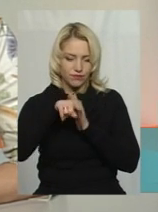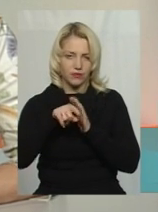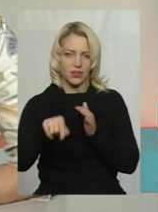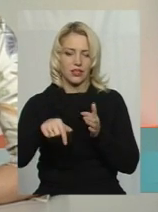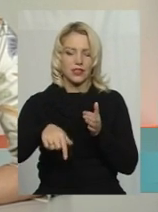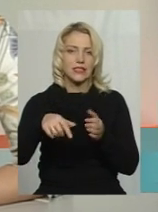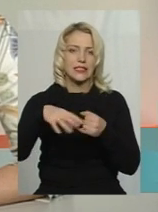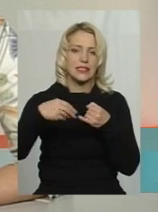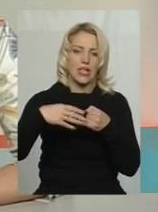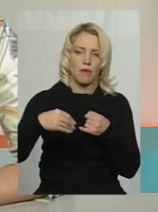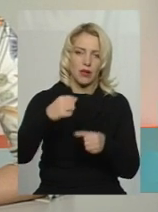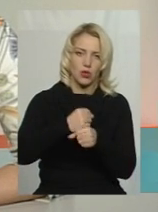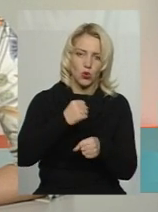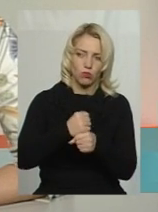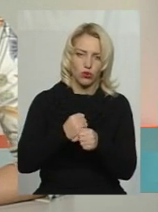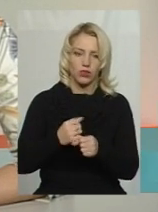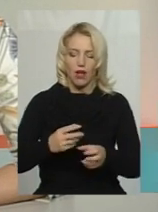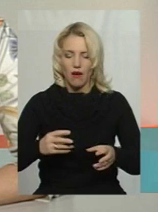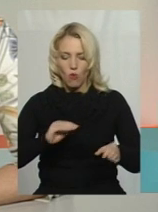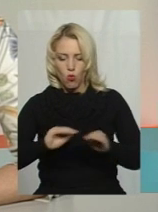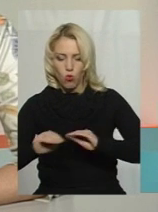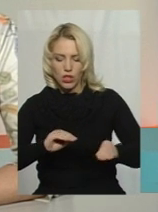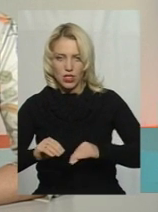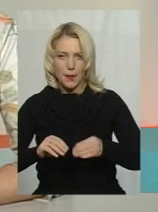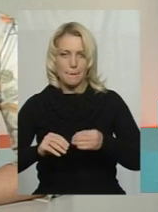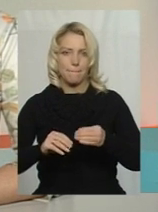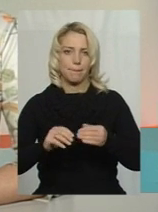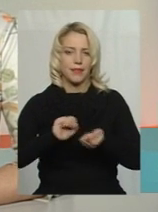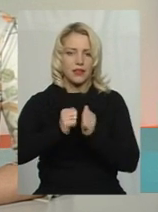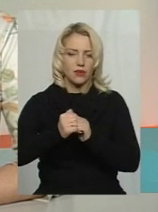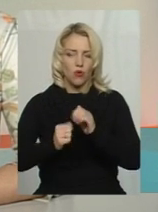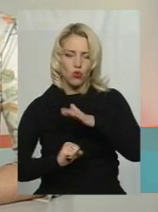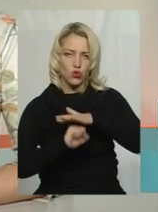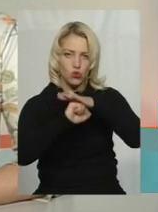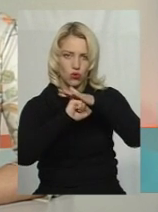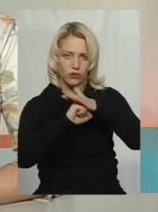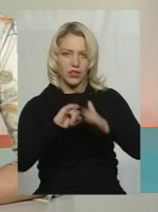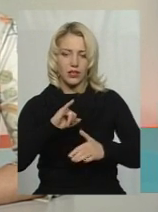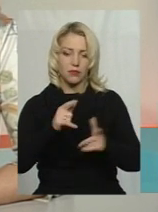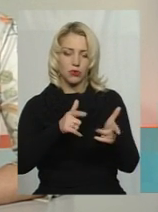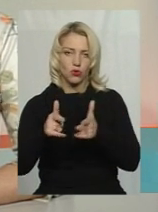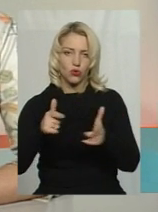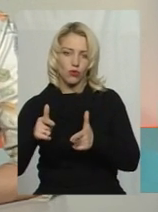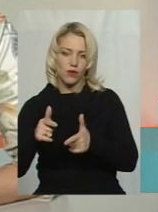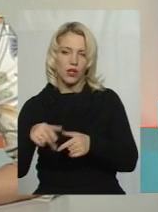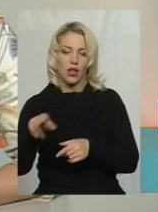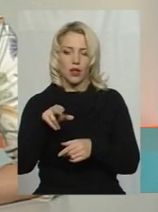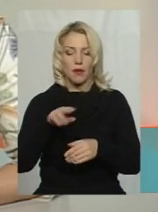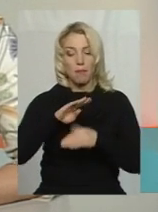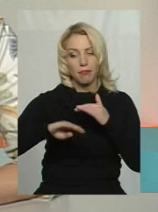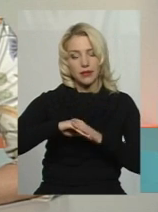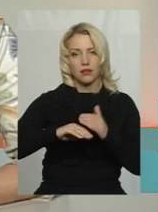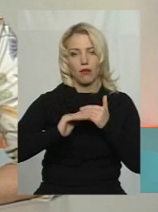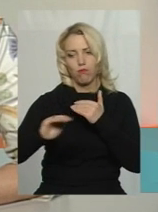роботи, влаштування піщаної щебневої основи і підготовка вже під покриття.